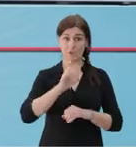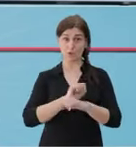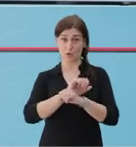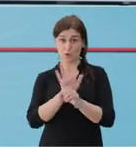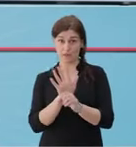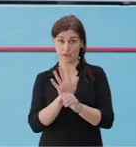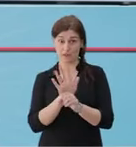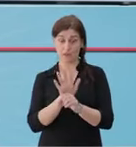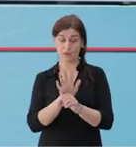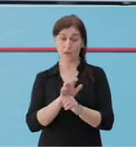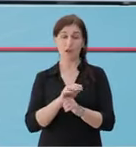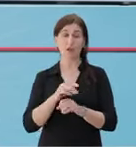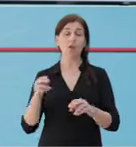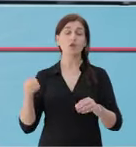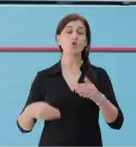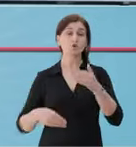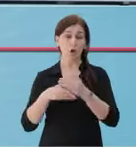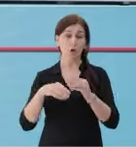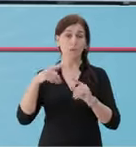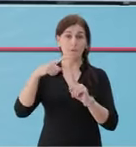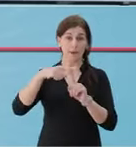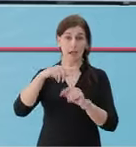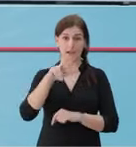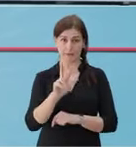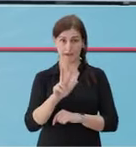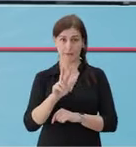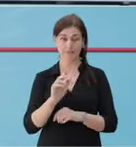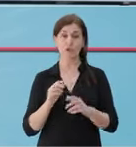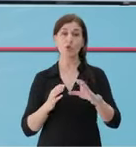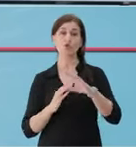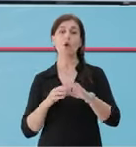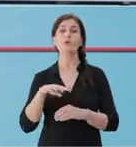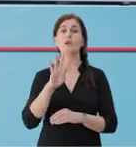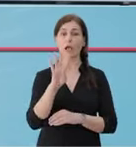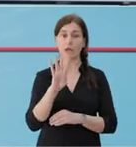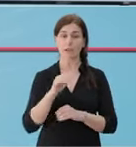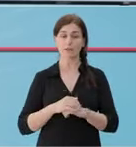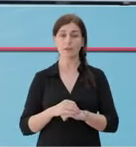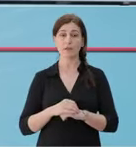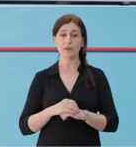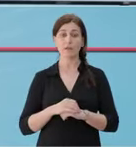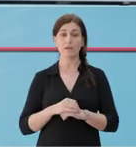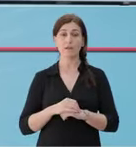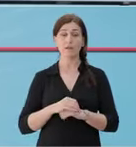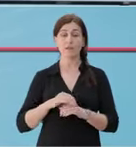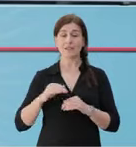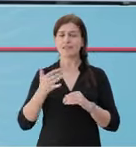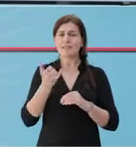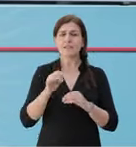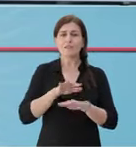prejkurve nga COVID-19 zgjerohet në Tiran me 3 raste, në Shkodër me 4 raste.